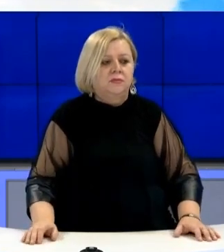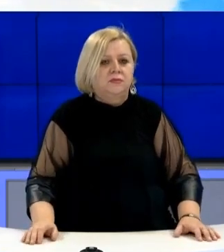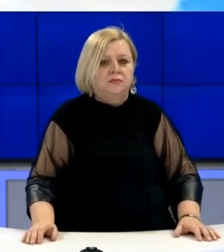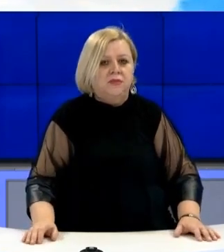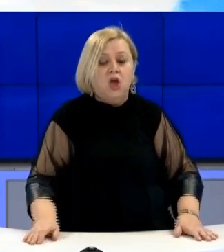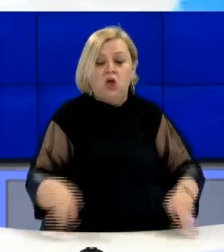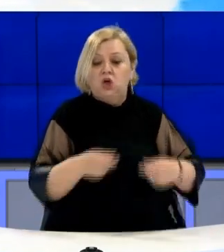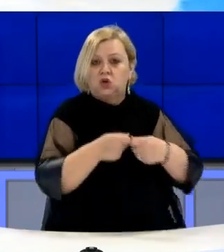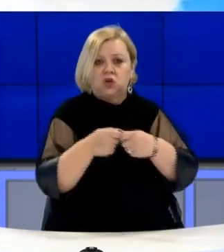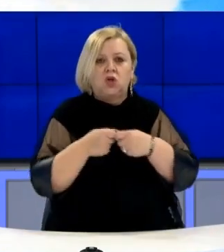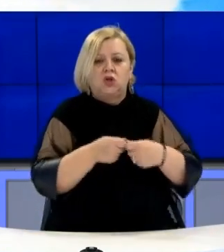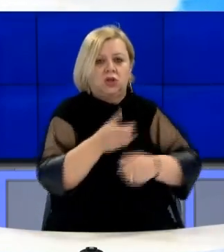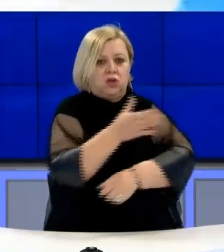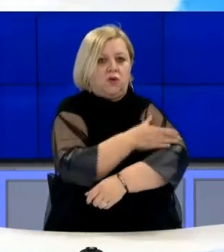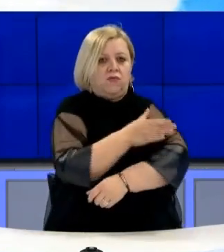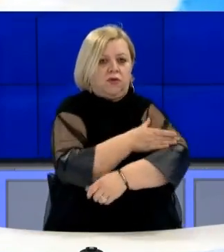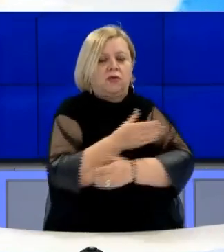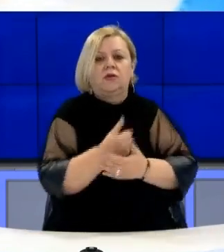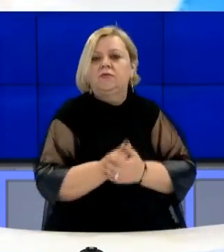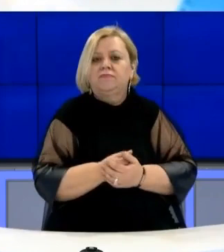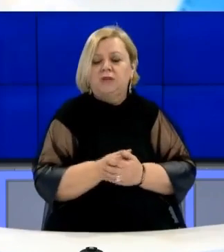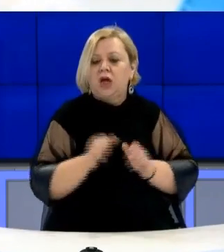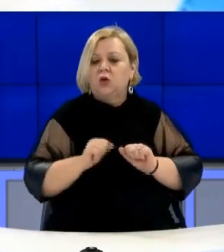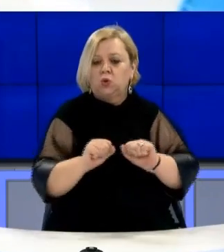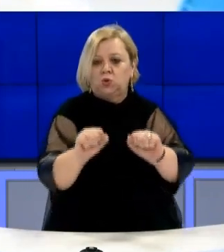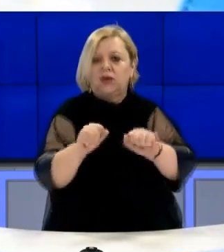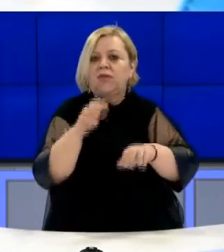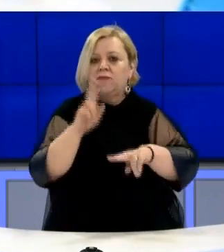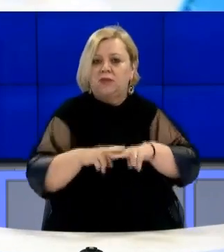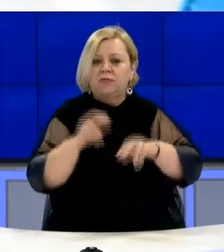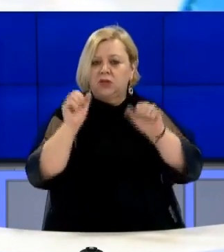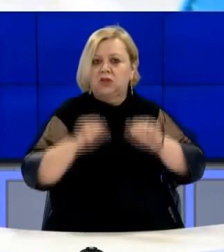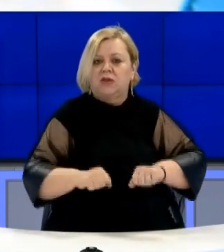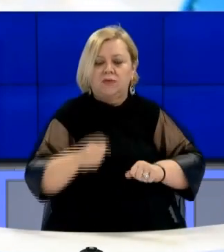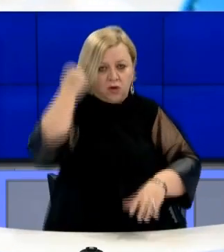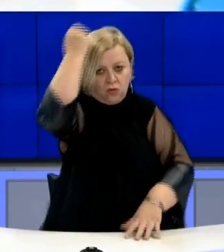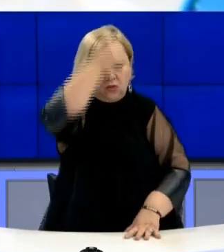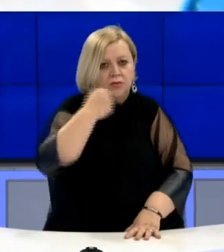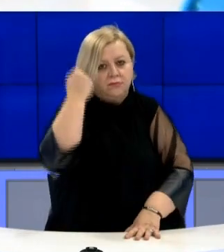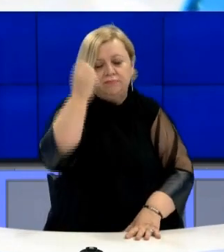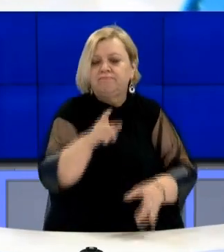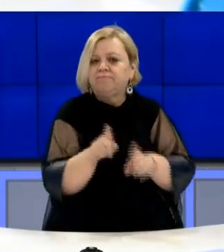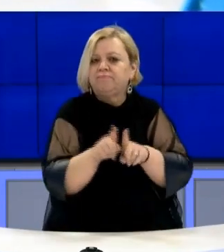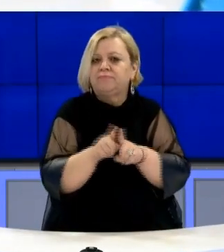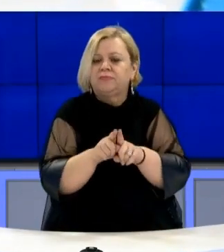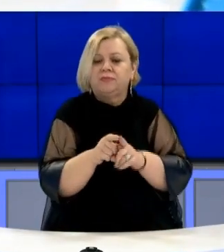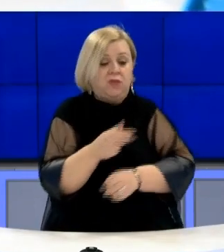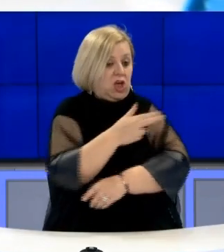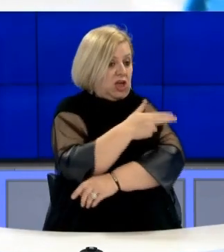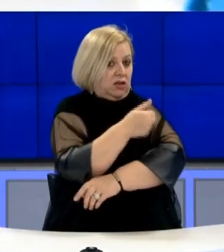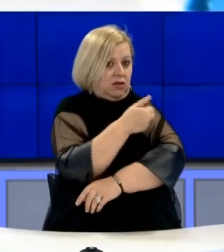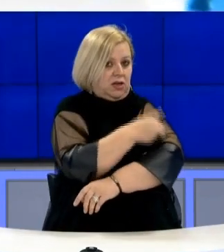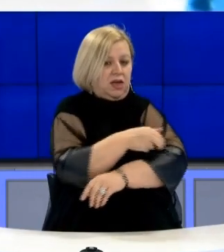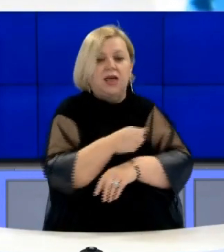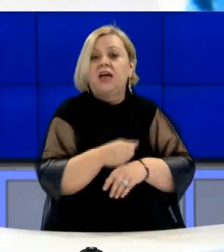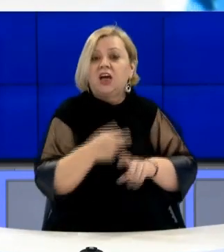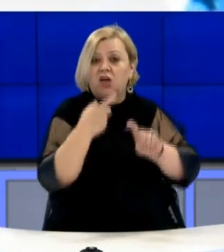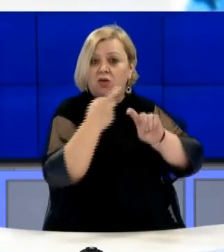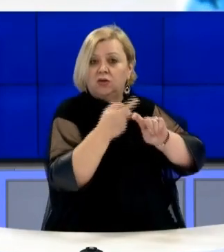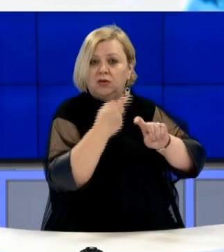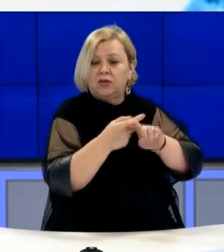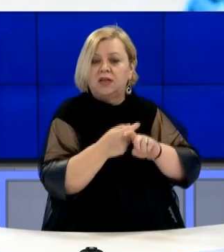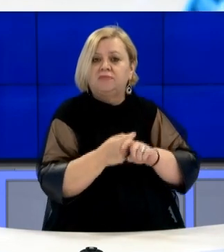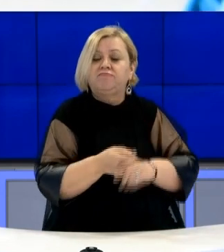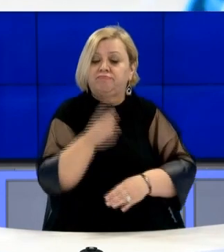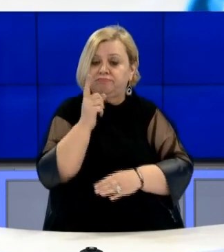Shëqata invalidëve të luftës së uqëkës ka këndërshtuar vendimin e qeverisë së Kosovës, si pas të cilit klinika e ortopedis autorizohet të